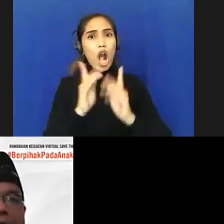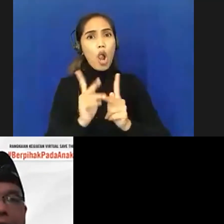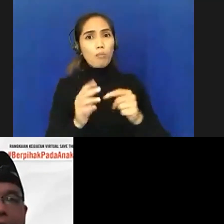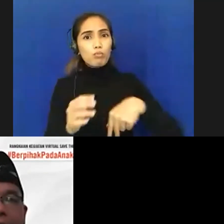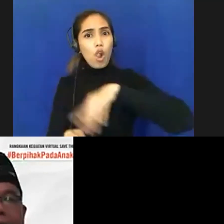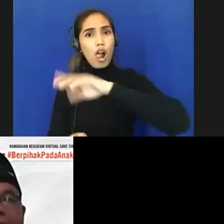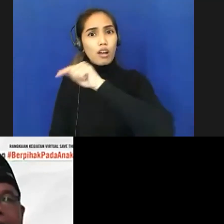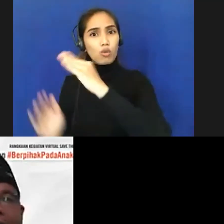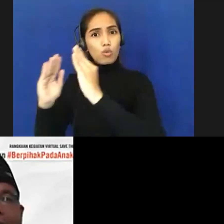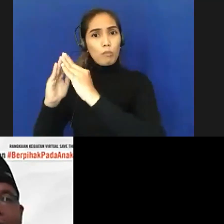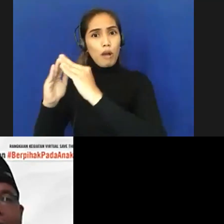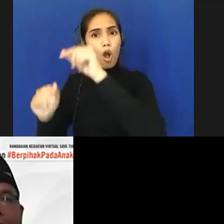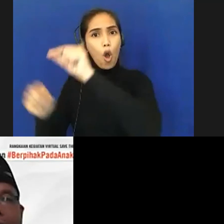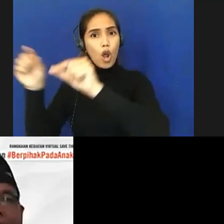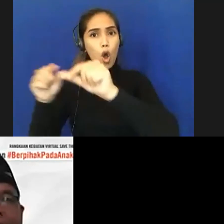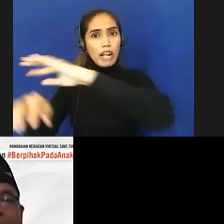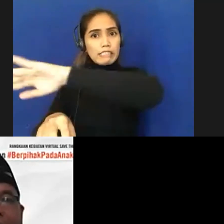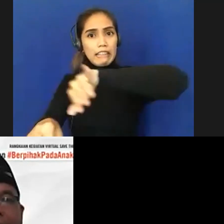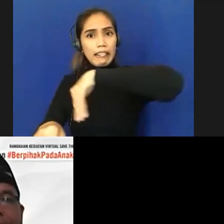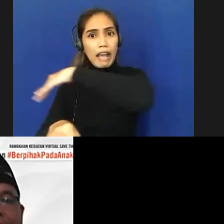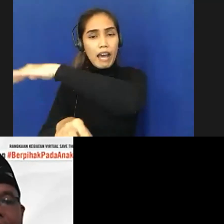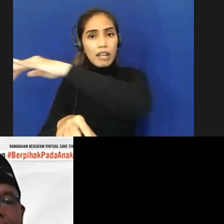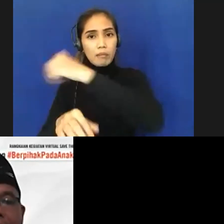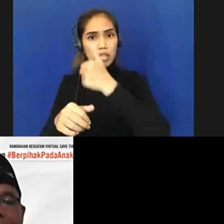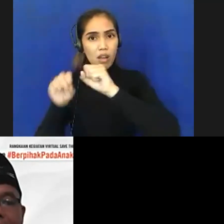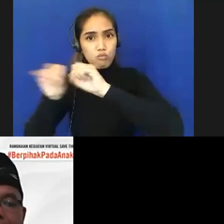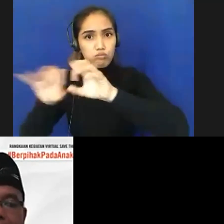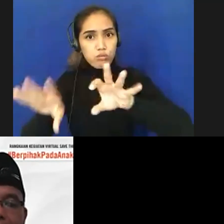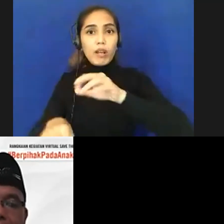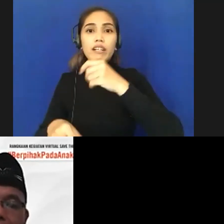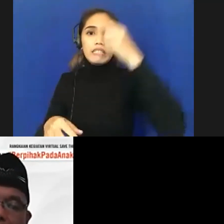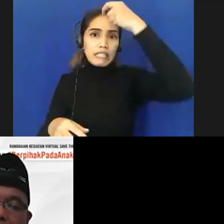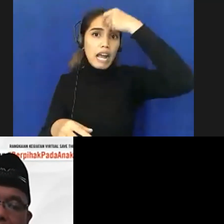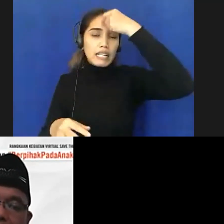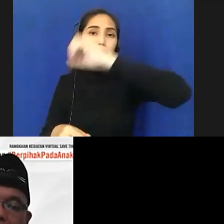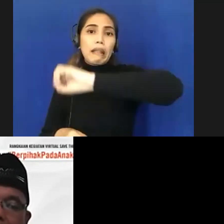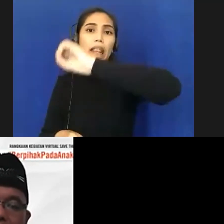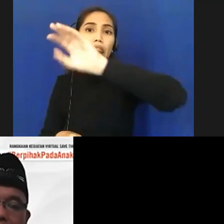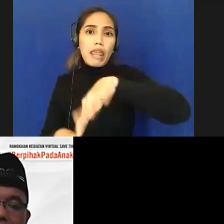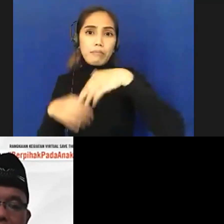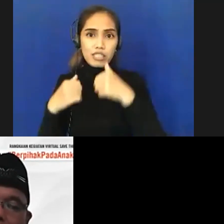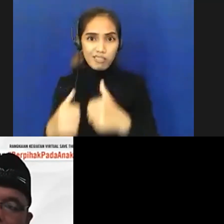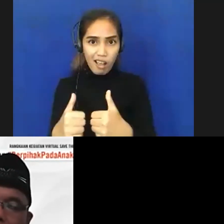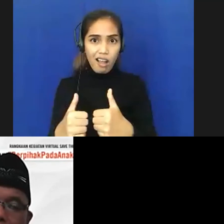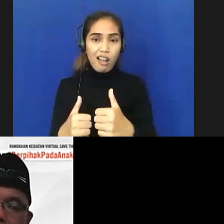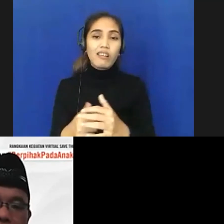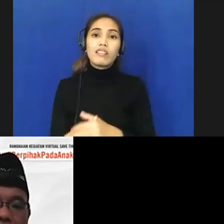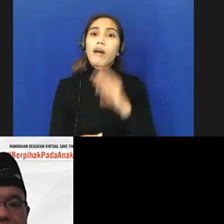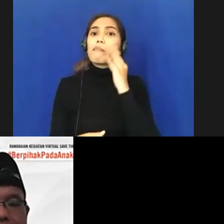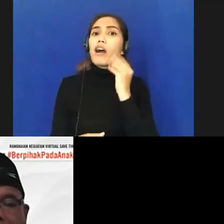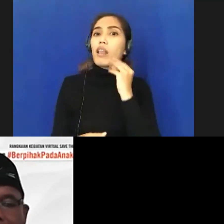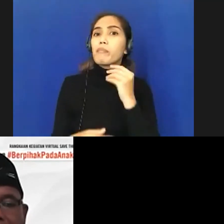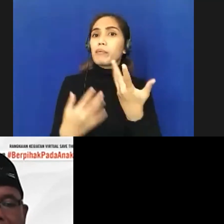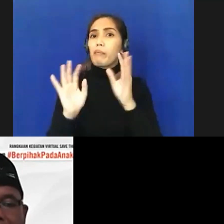sekitarnya jadi pengalaman-pengalaman selama ini membuktikan bahwa mungkin banyak